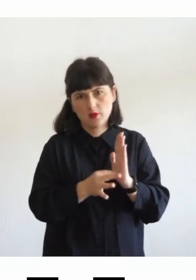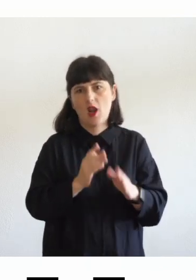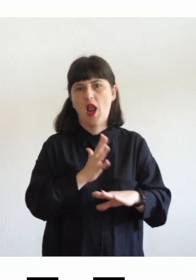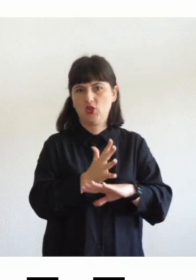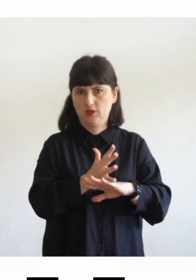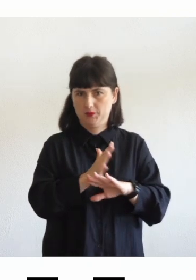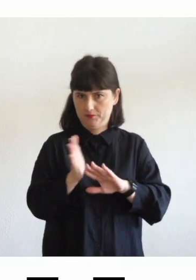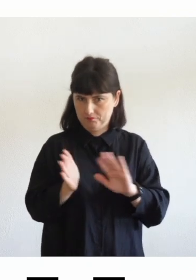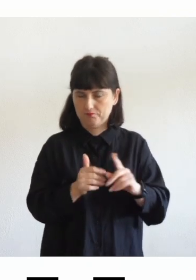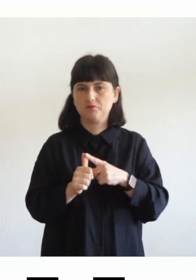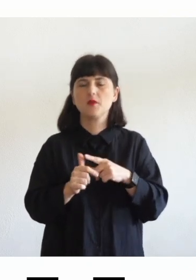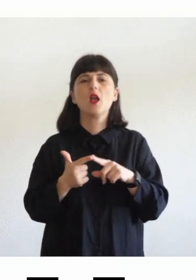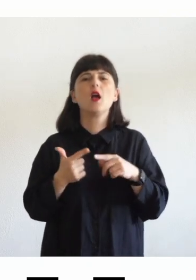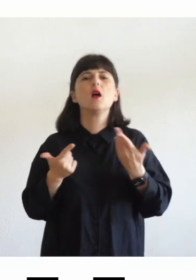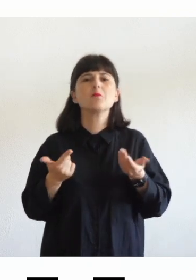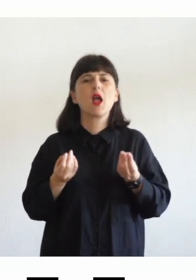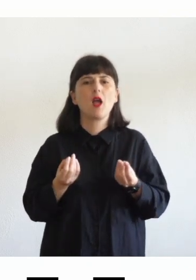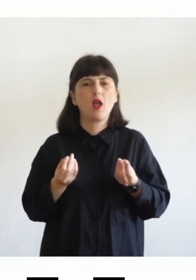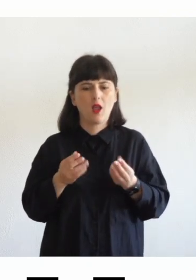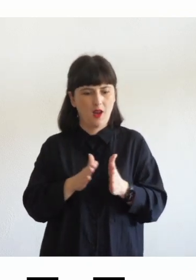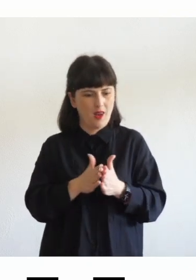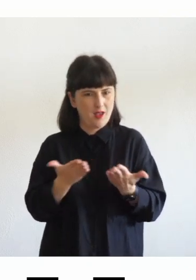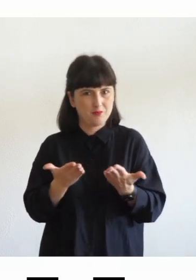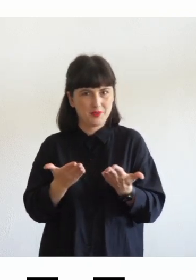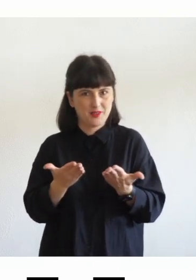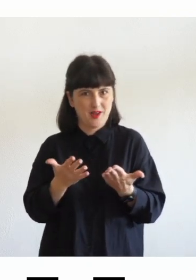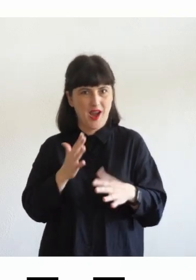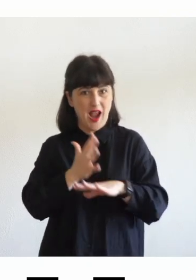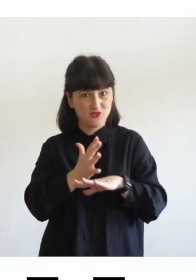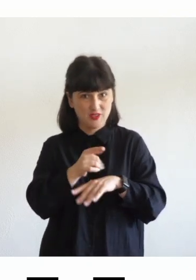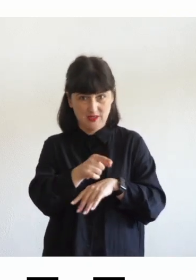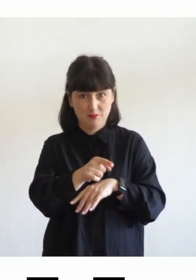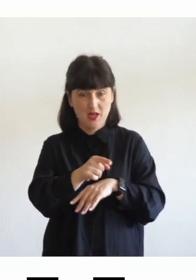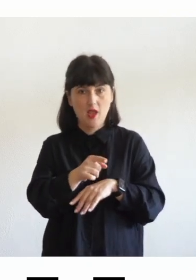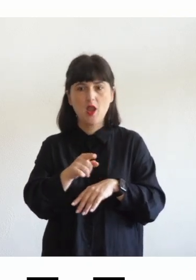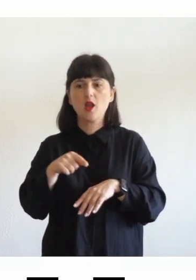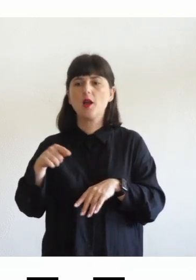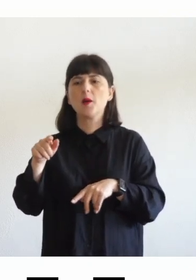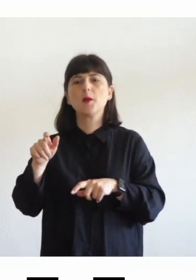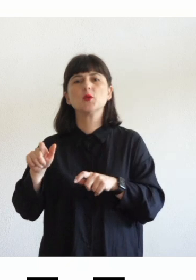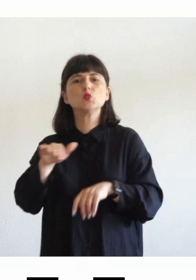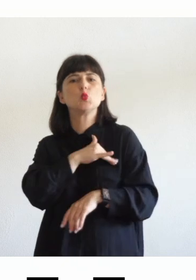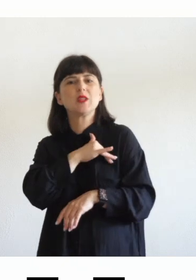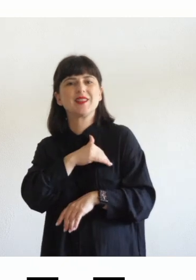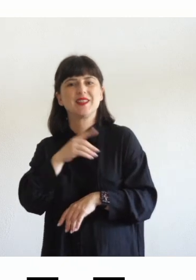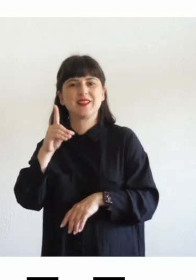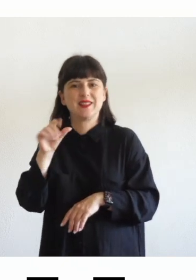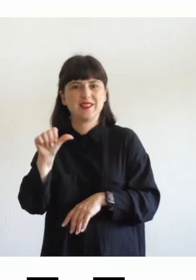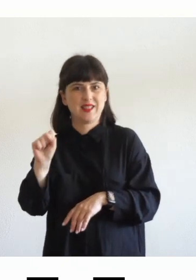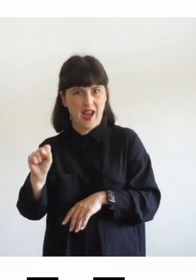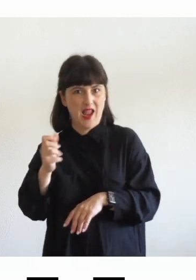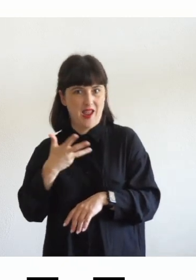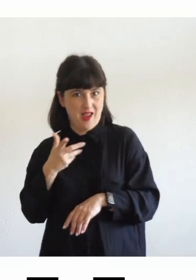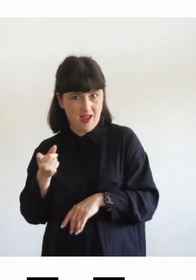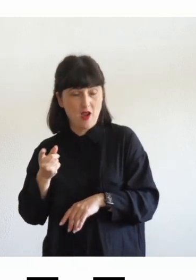i libri accessibili sarebbero poi anche fruibili per gli studenti con DSA e questa è un po' la